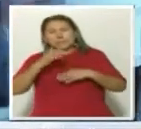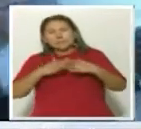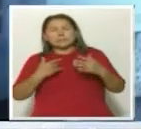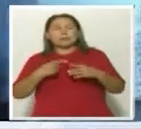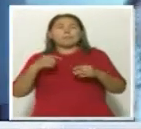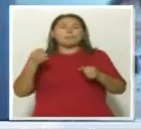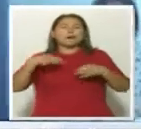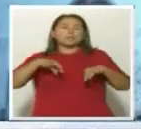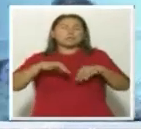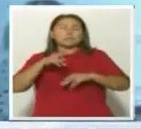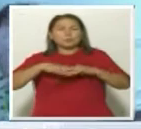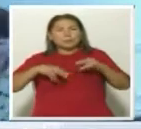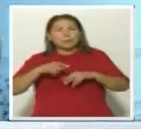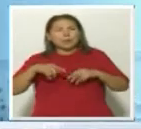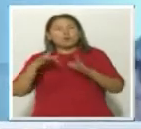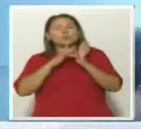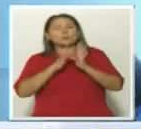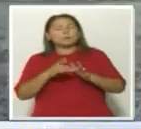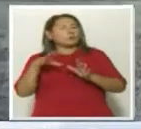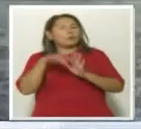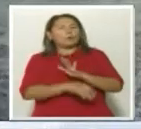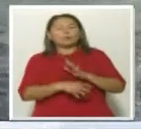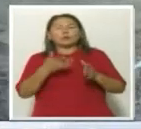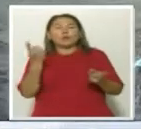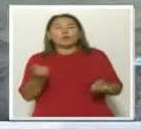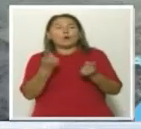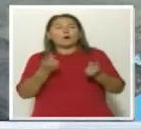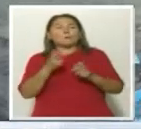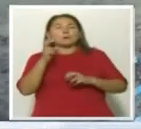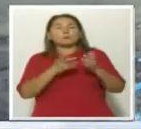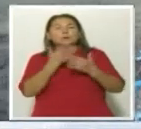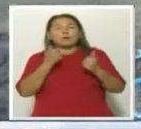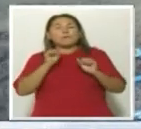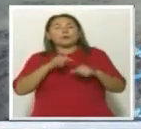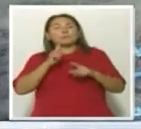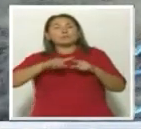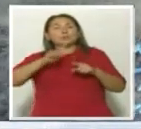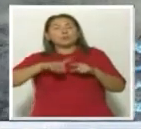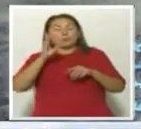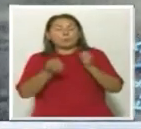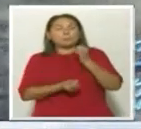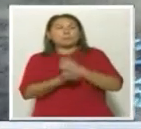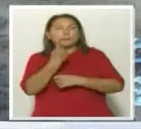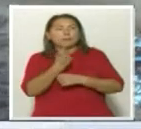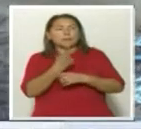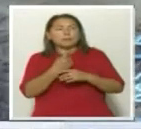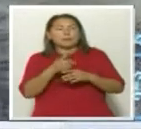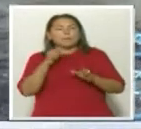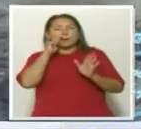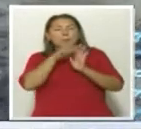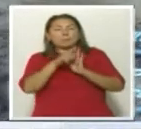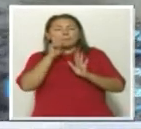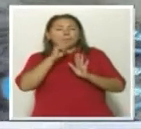машиностроение и туризм. Однако, в этом списке нет легкой промышленности. Но, возможно, в скором времени она появится. Пока в СЭС